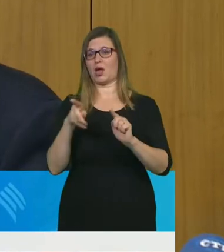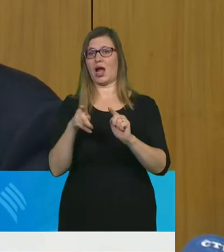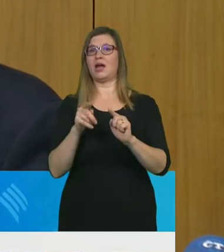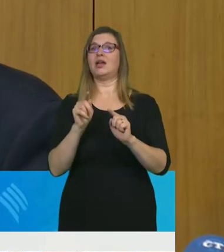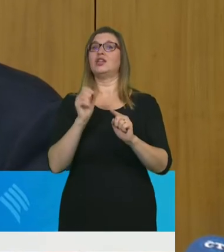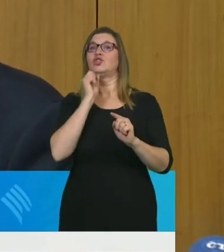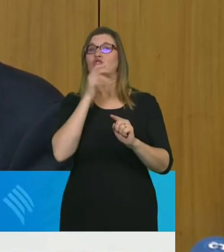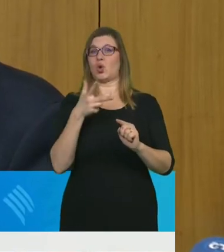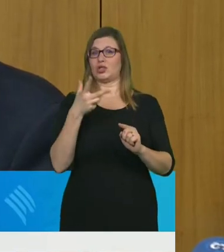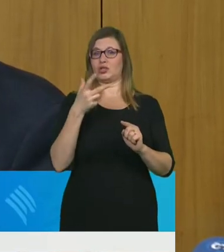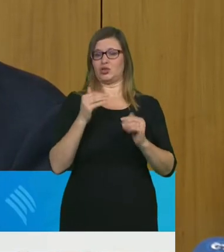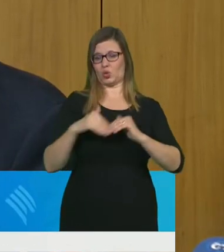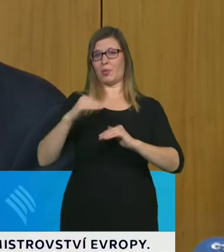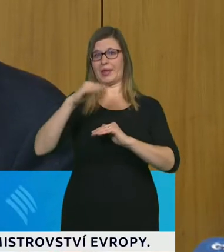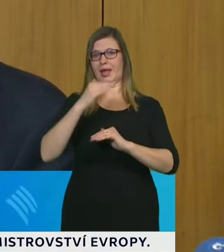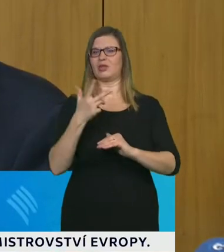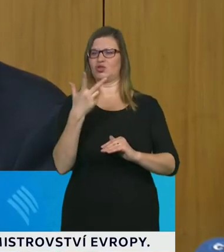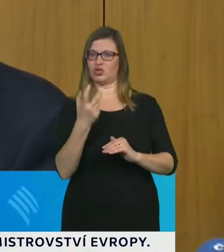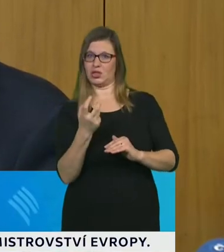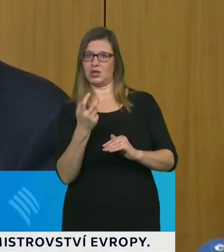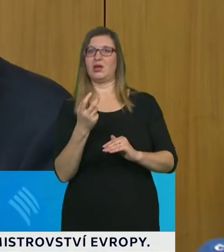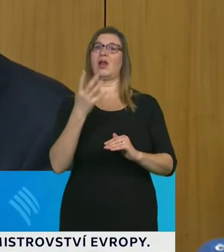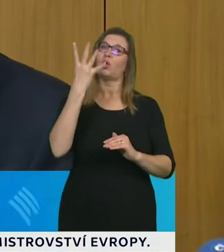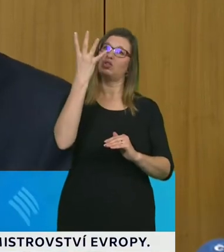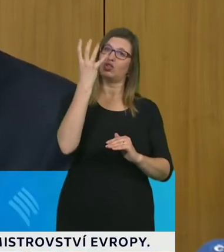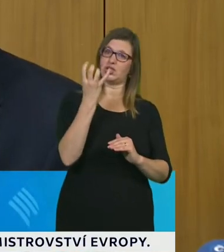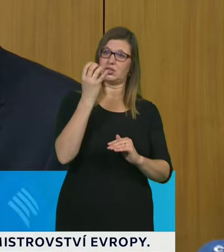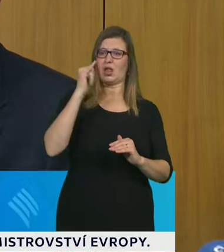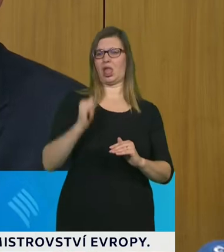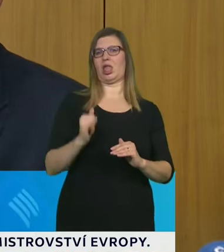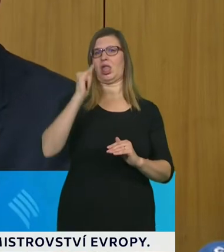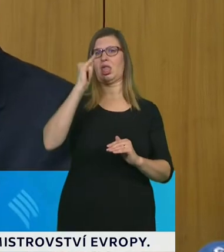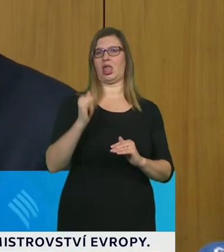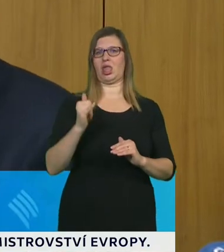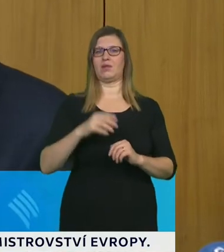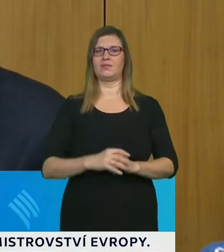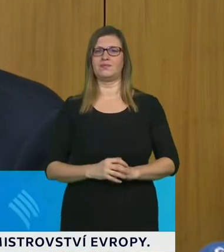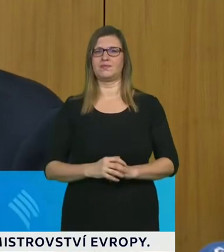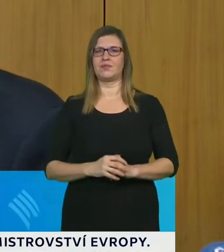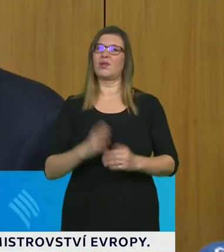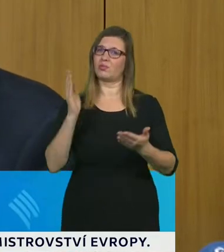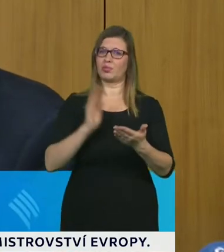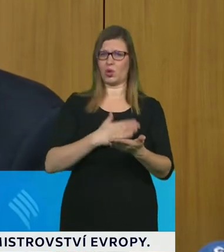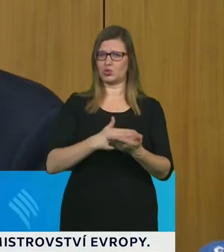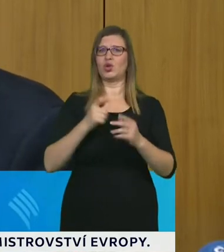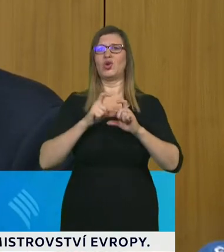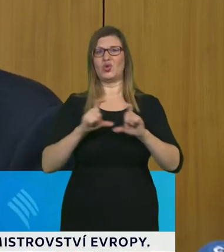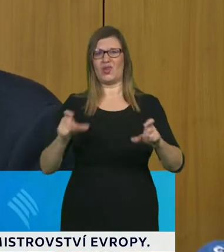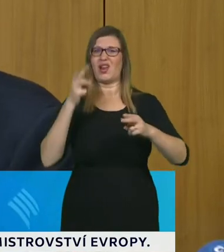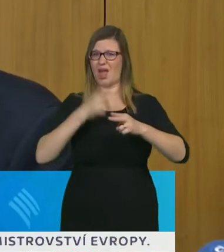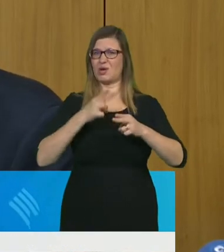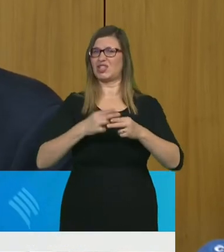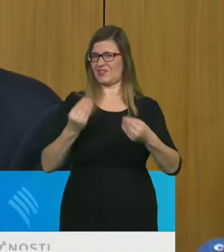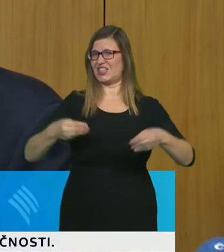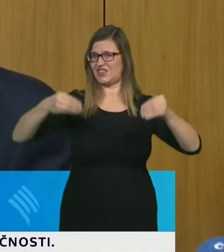dáno tím, že počty nakažených osob stoupají a když to řeknu s trochou nadsázky, tak si musíme uvědomit, že opravdu Evropou